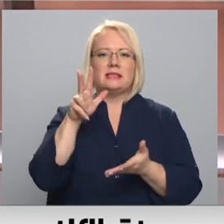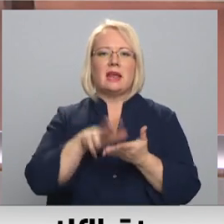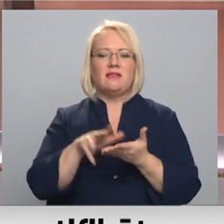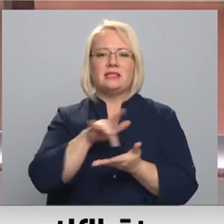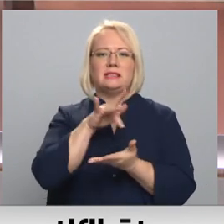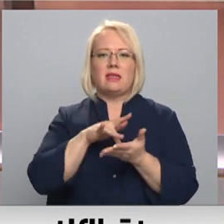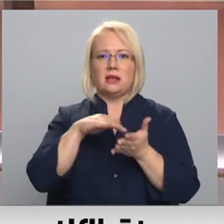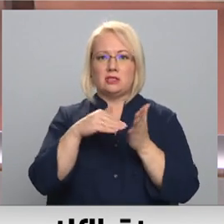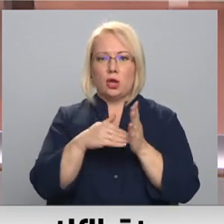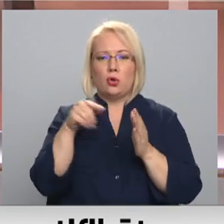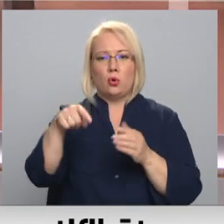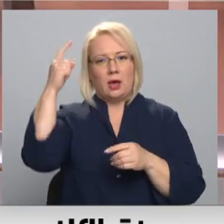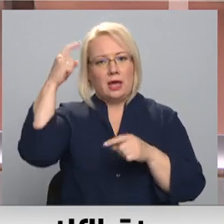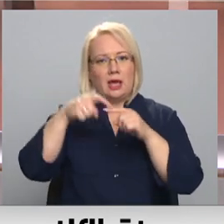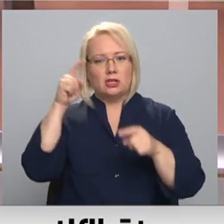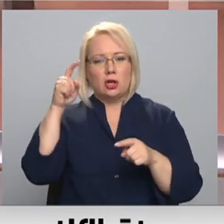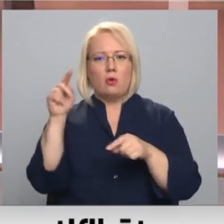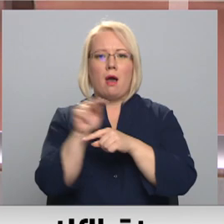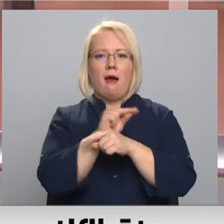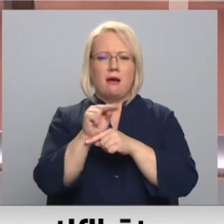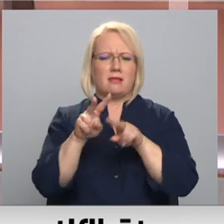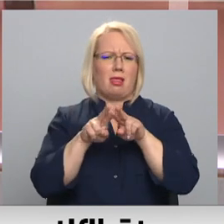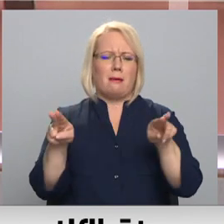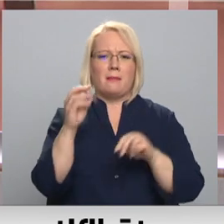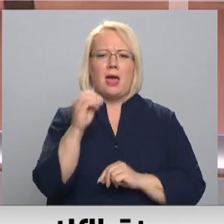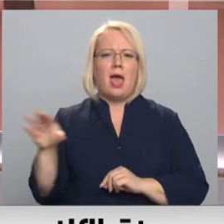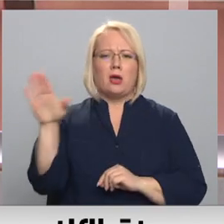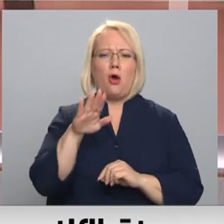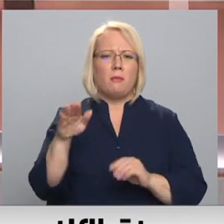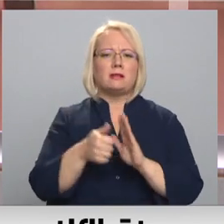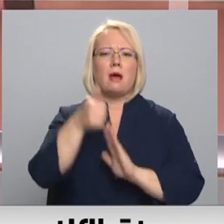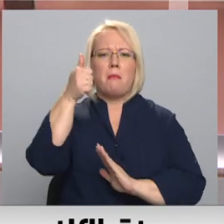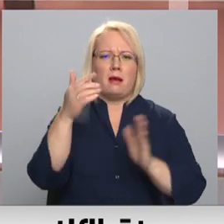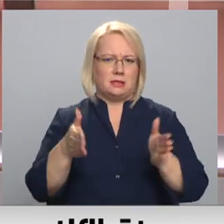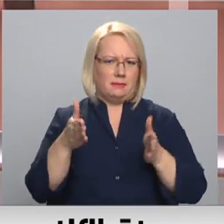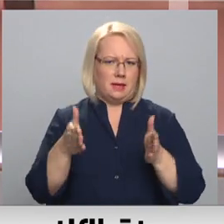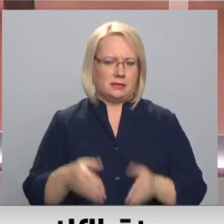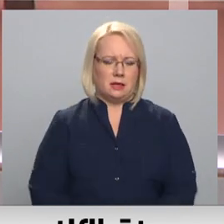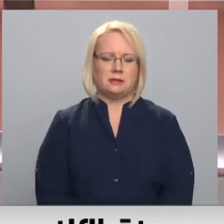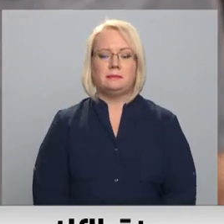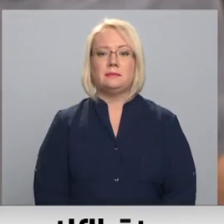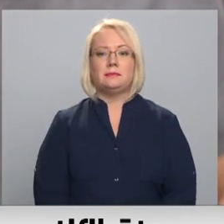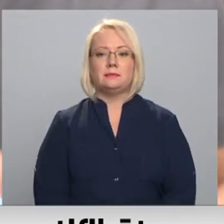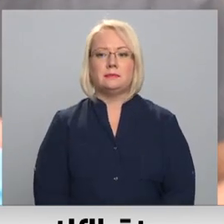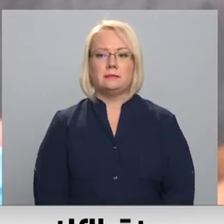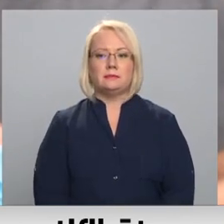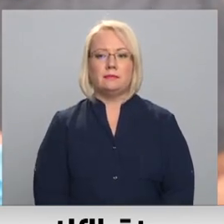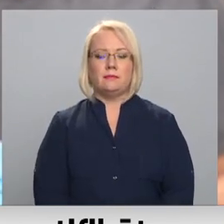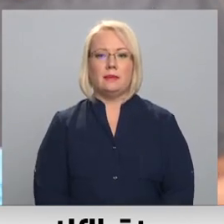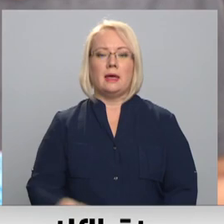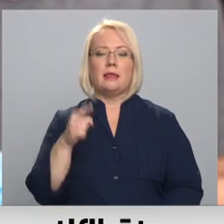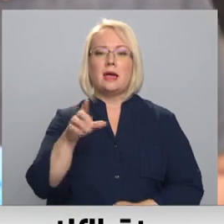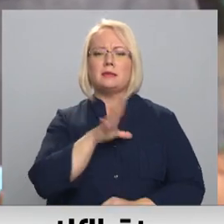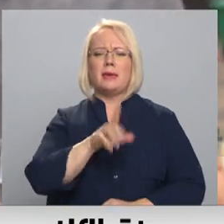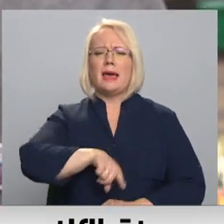Tas nozīmē, ka tur insultu ārstē tieši tikpat labi, kā Eiropas izcilākajā slimnīcās turpināja kīnca. Tas